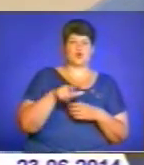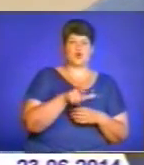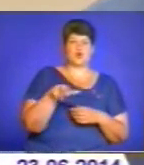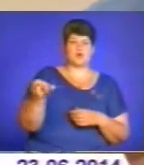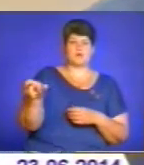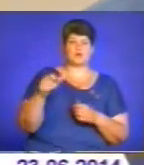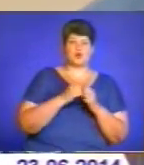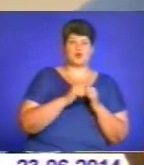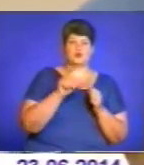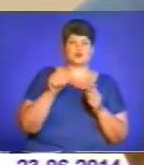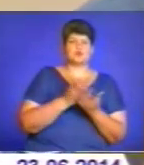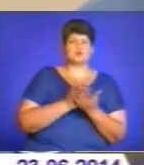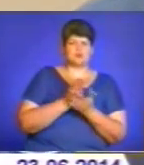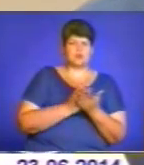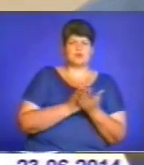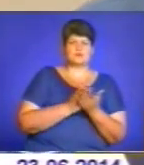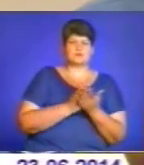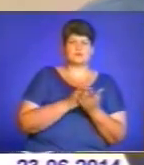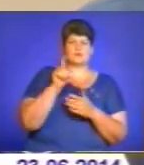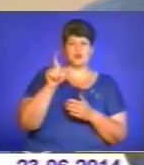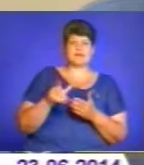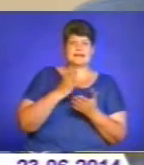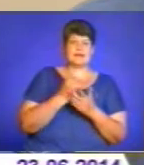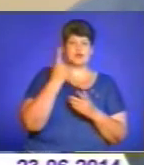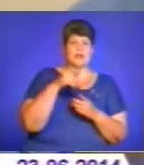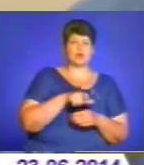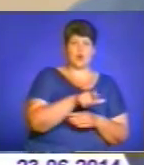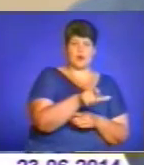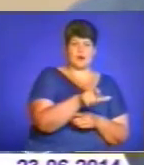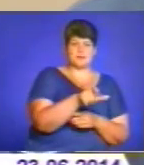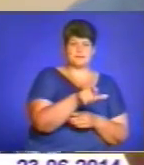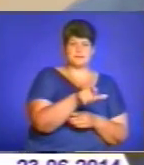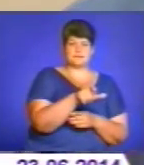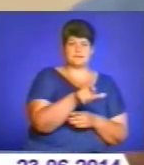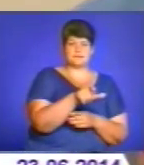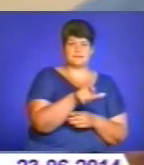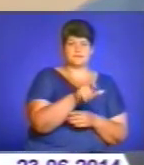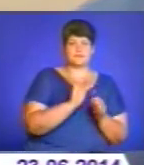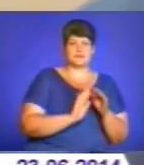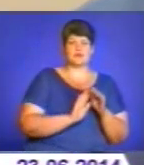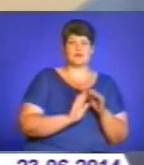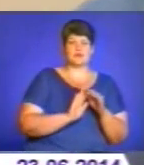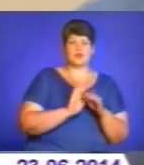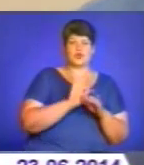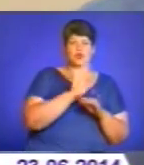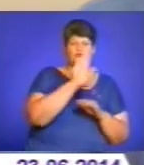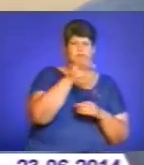кожній людини, є одна дорога в догори, по тернях,